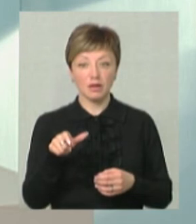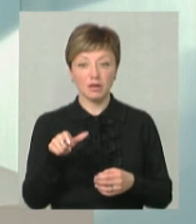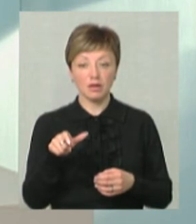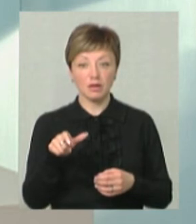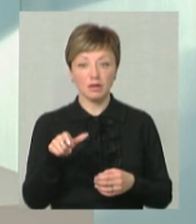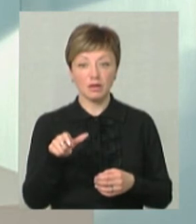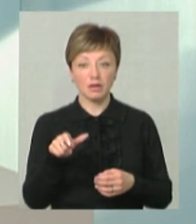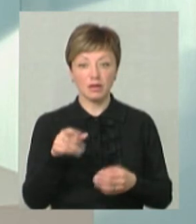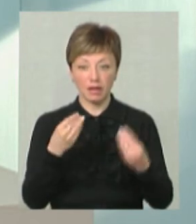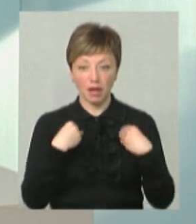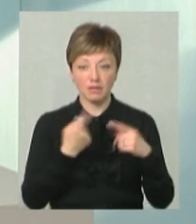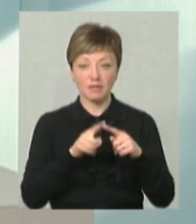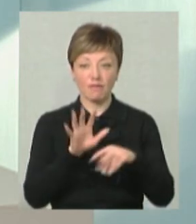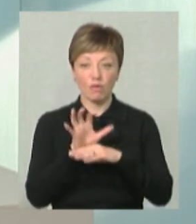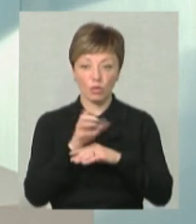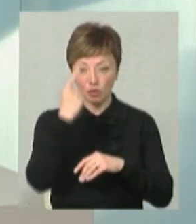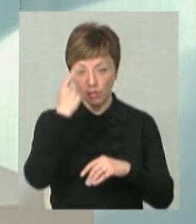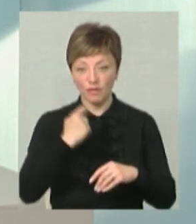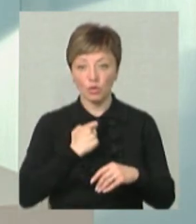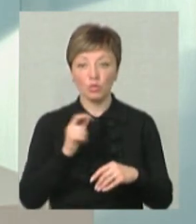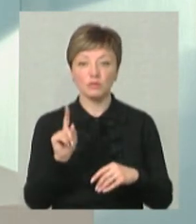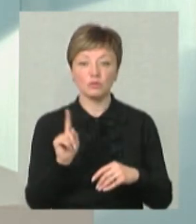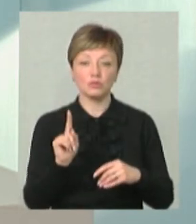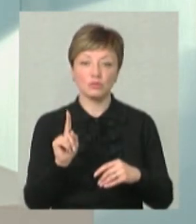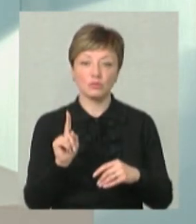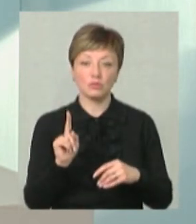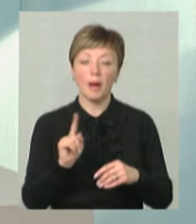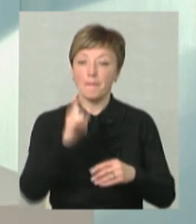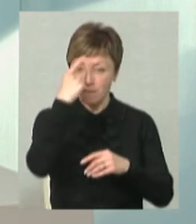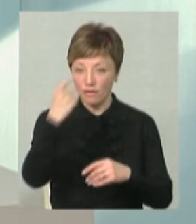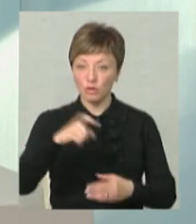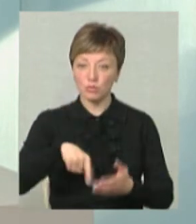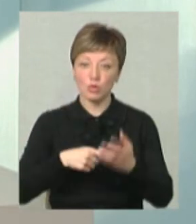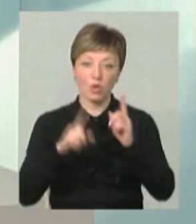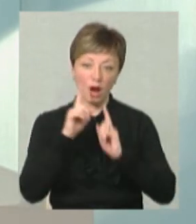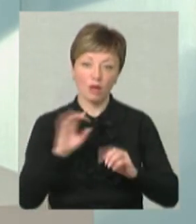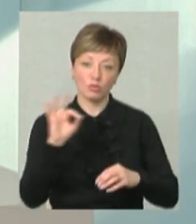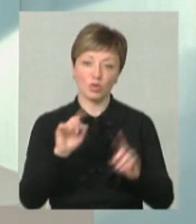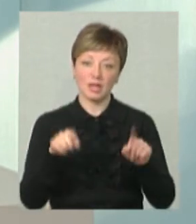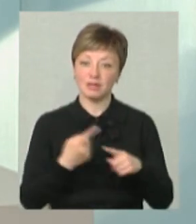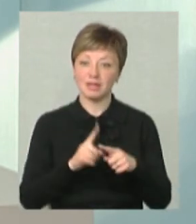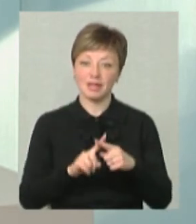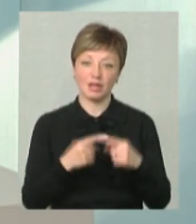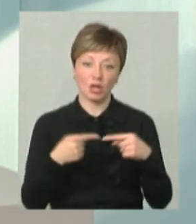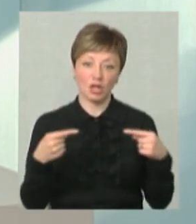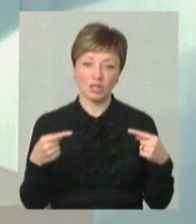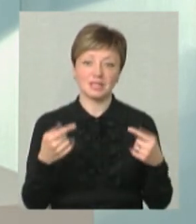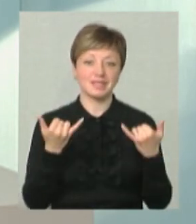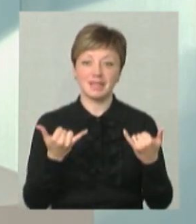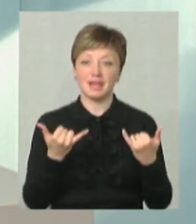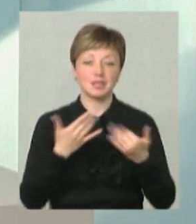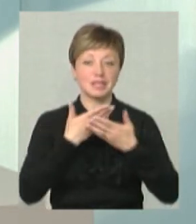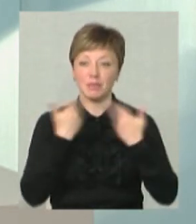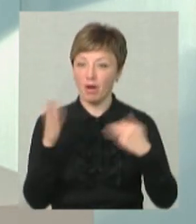повідомив міську раду про те, що отакі от речі, їх зараз